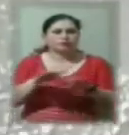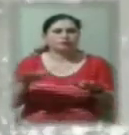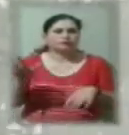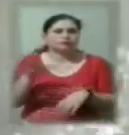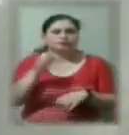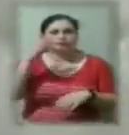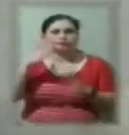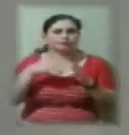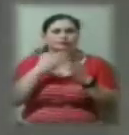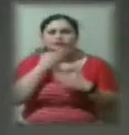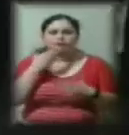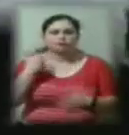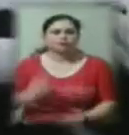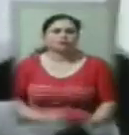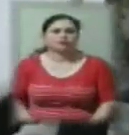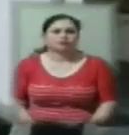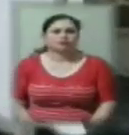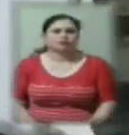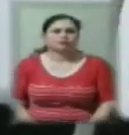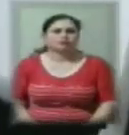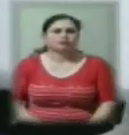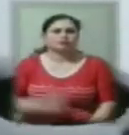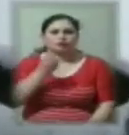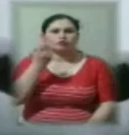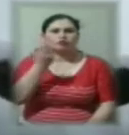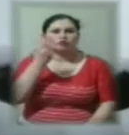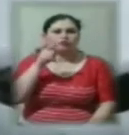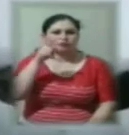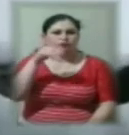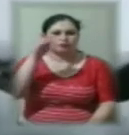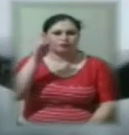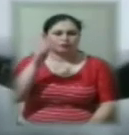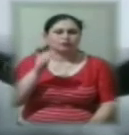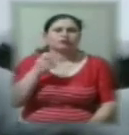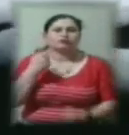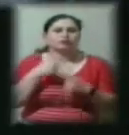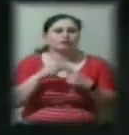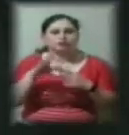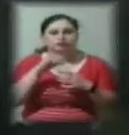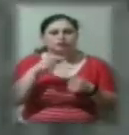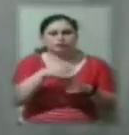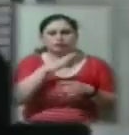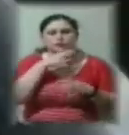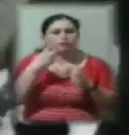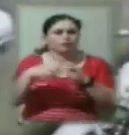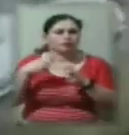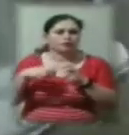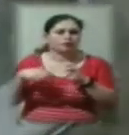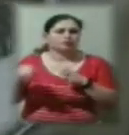І воно щочок наверху. І ось все. І тут ось, діть, подивіться.